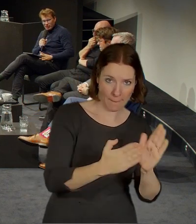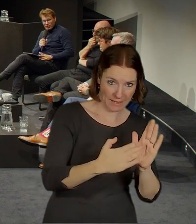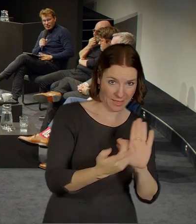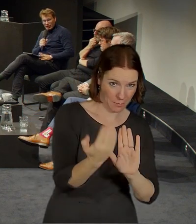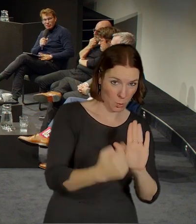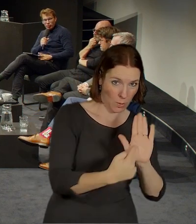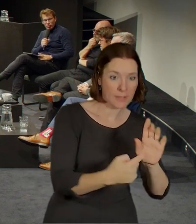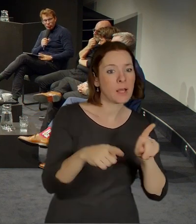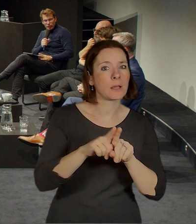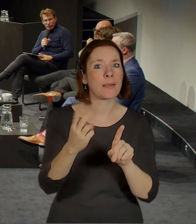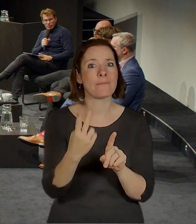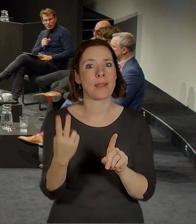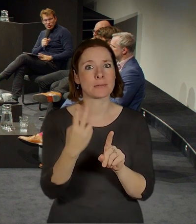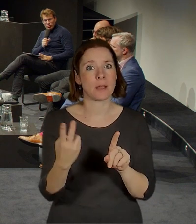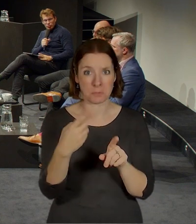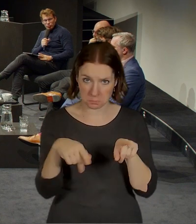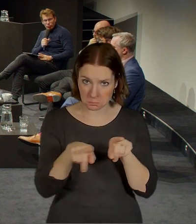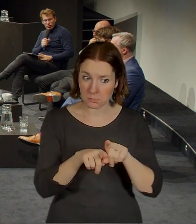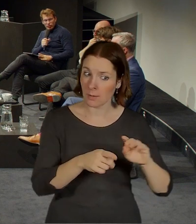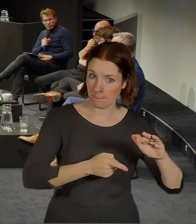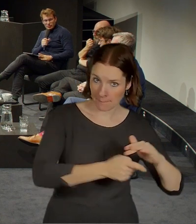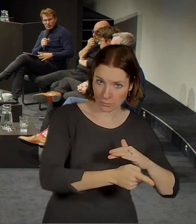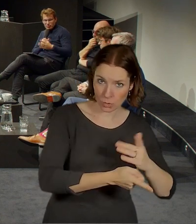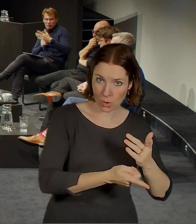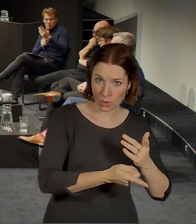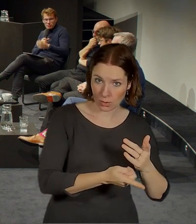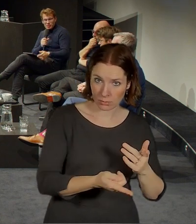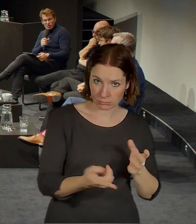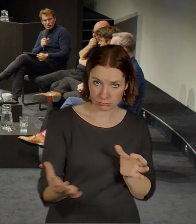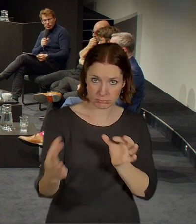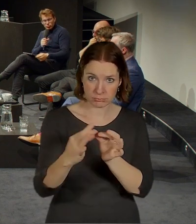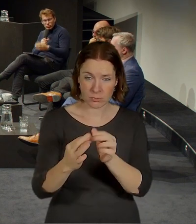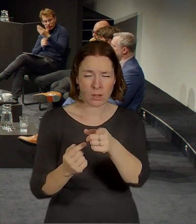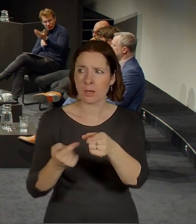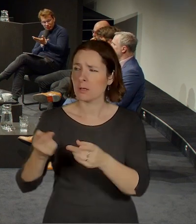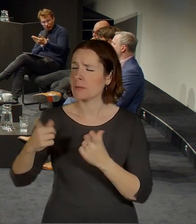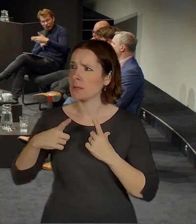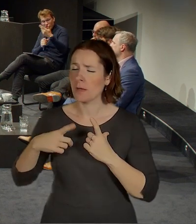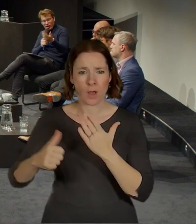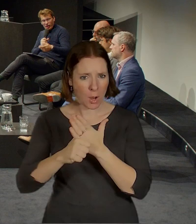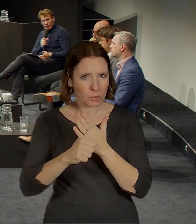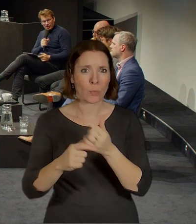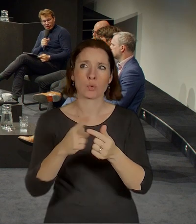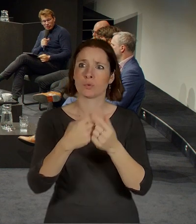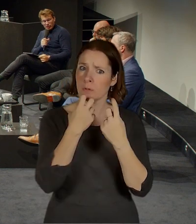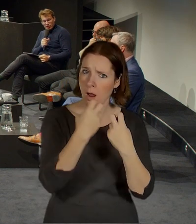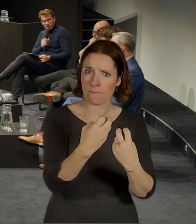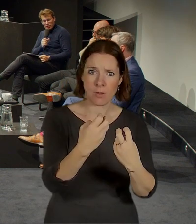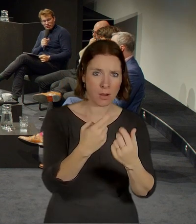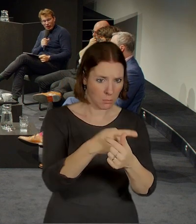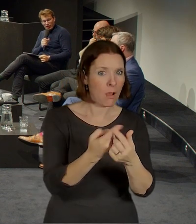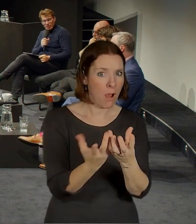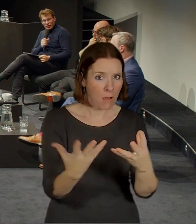Veleslavín, který taky propojuje metro, propojuje vlastně nevím, jestli tam je zastávka autobusu, ale je tam tramvaj a je tam